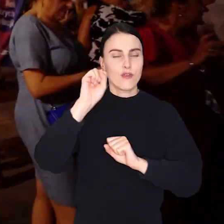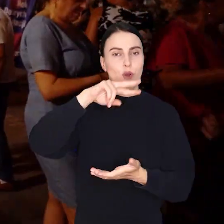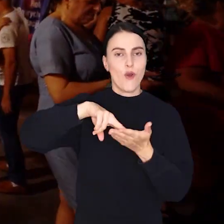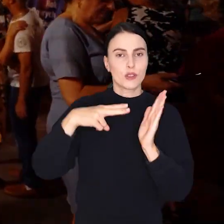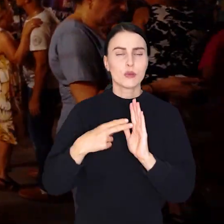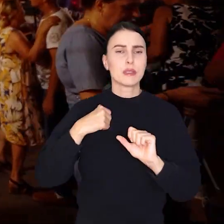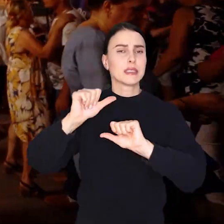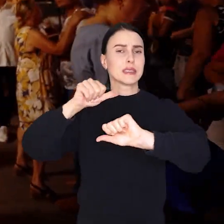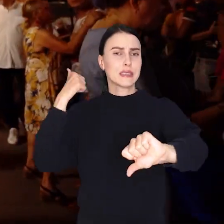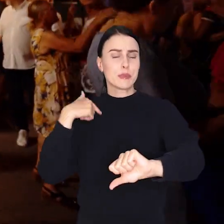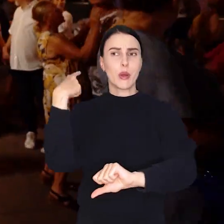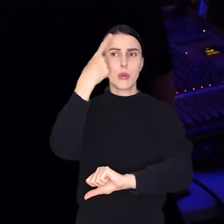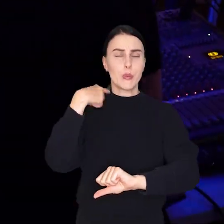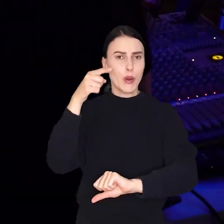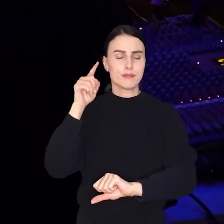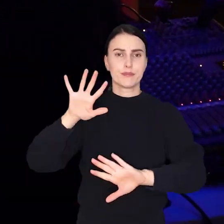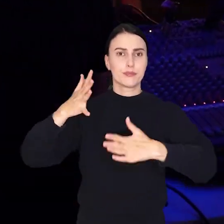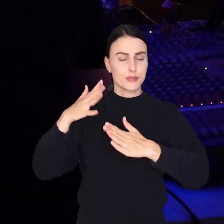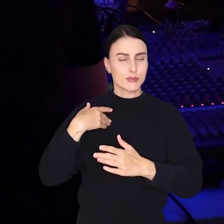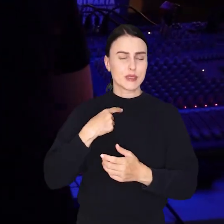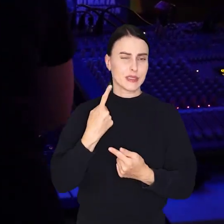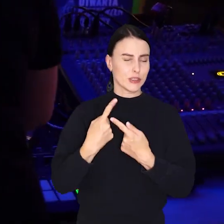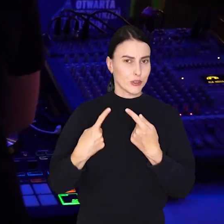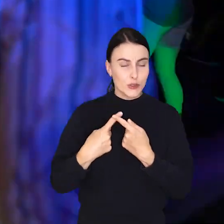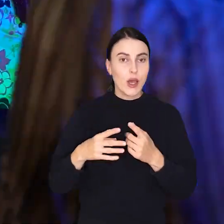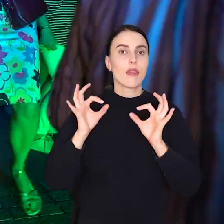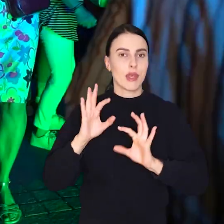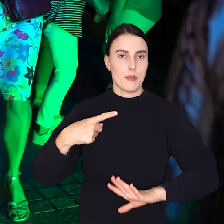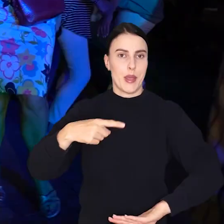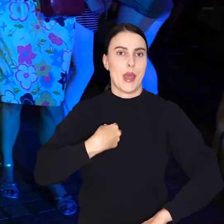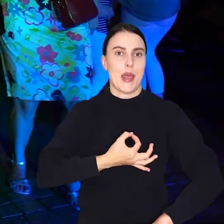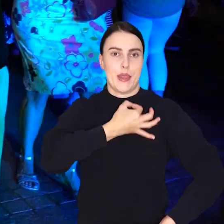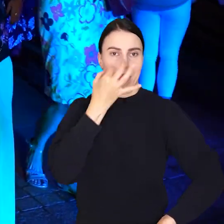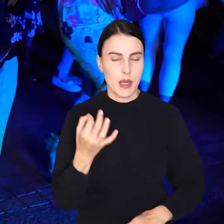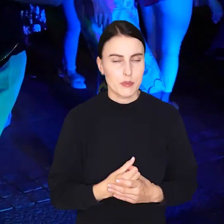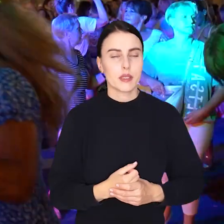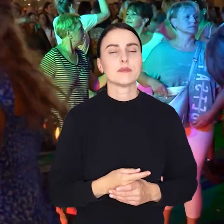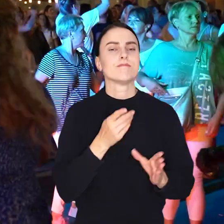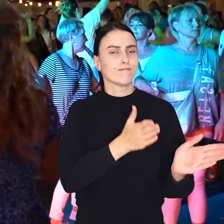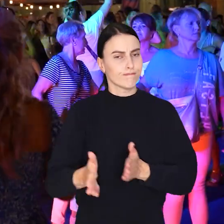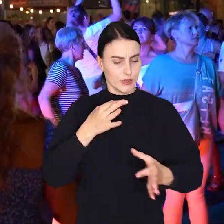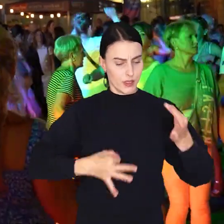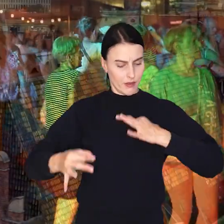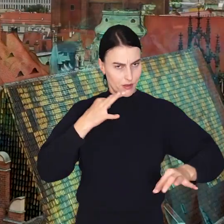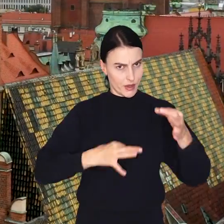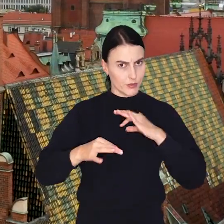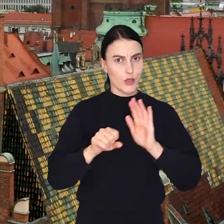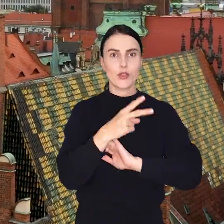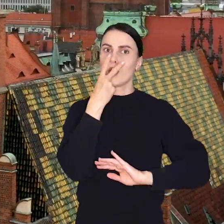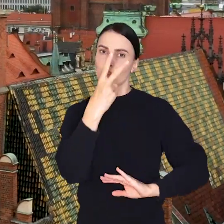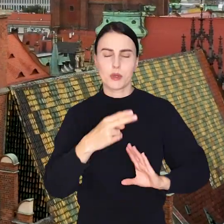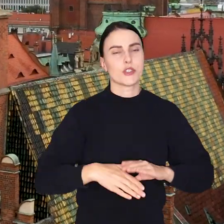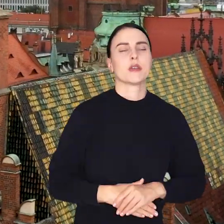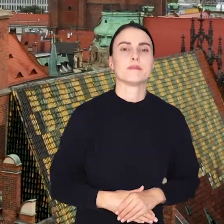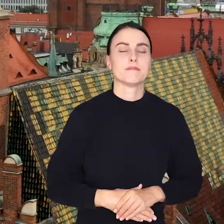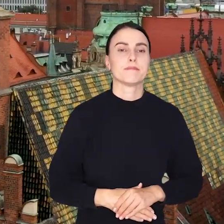potańcówka. Tydzień temu deszczowa pogoda zepsuła zabawę, w tym ma być nieco łaskawsza. Więc szykujcie kreację i do